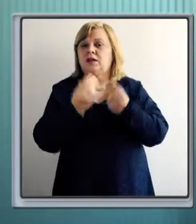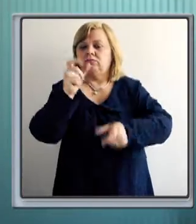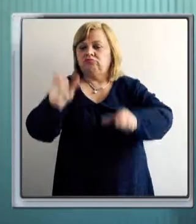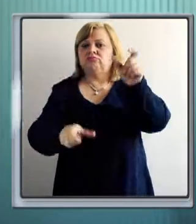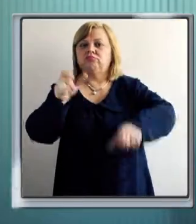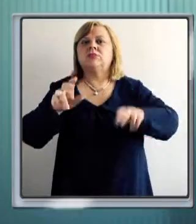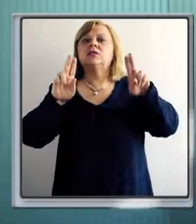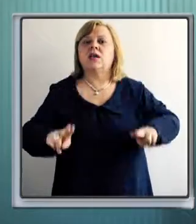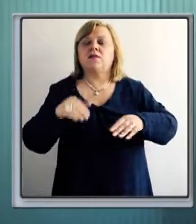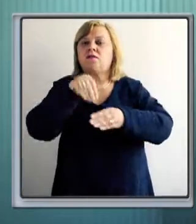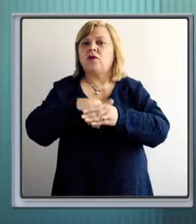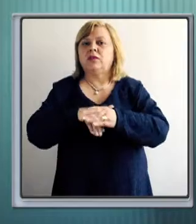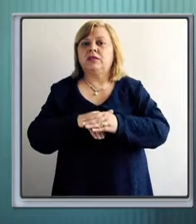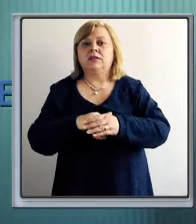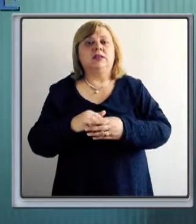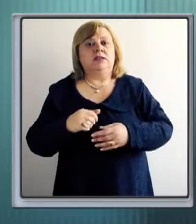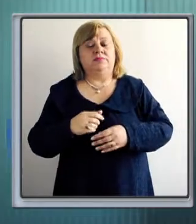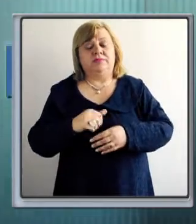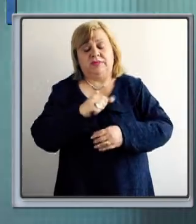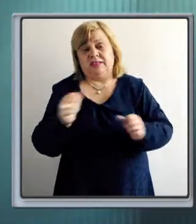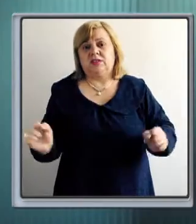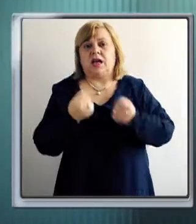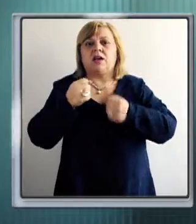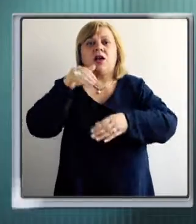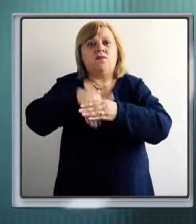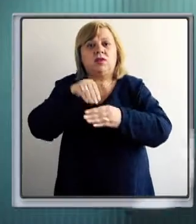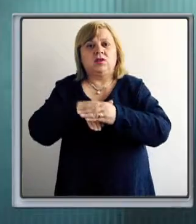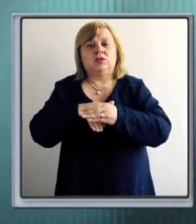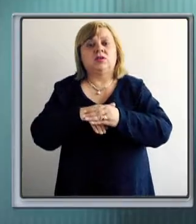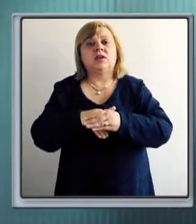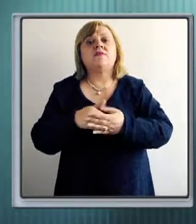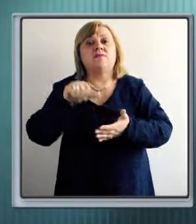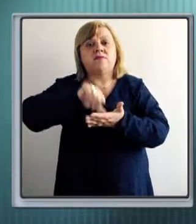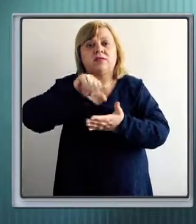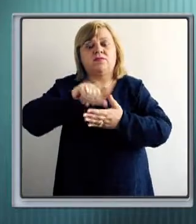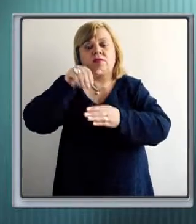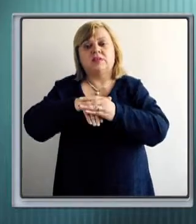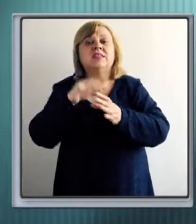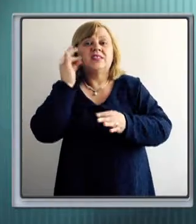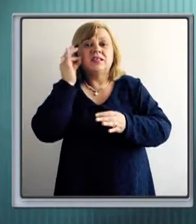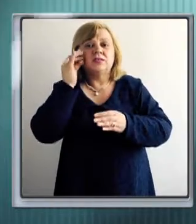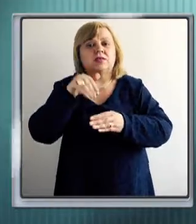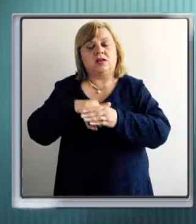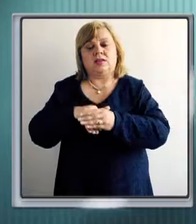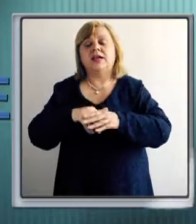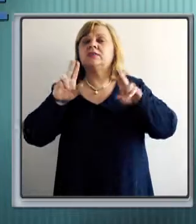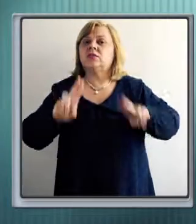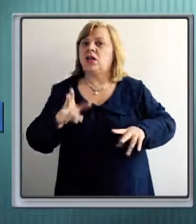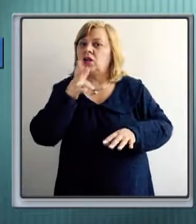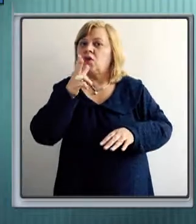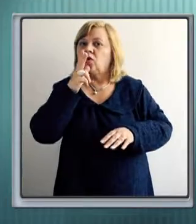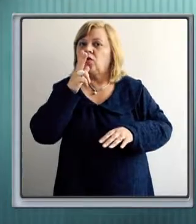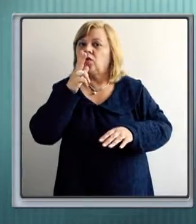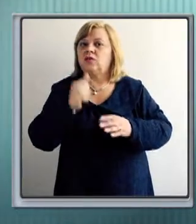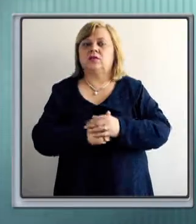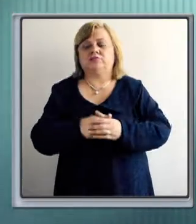Svi građani sa pravom glasa koji ne mogu da napuste svoje domove kako bi glasali na svom piračkom mestu na dan izbora, imaju pravo da